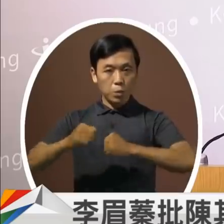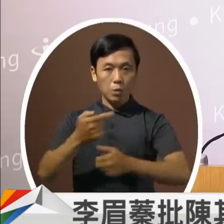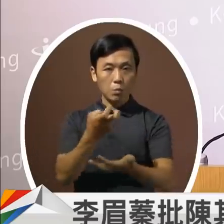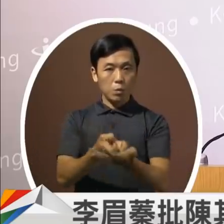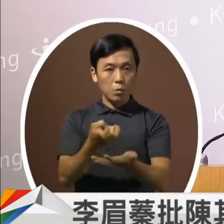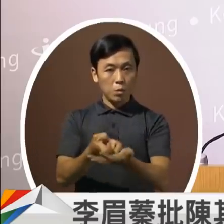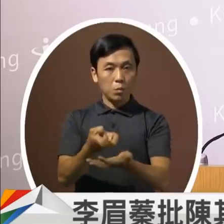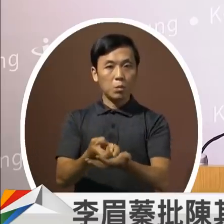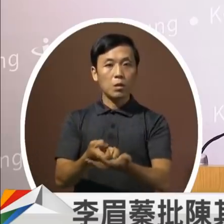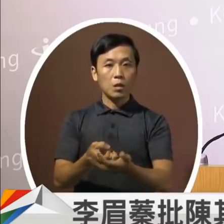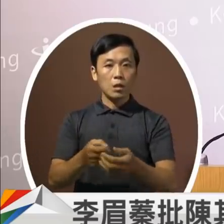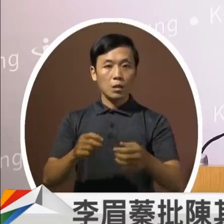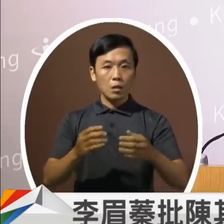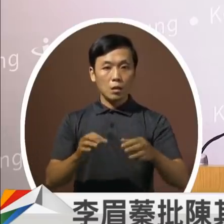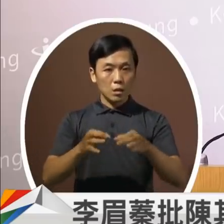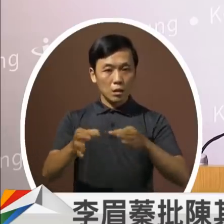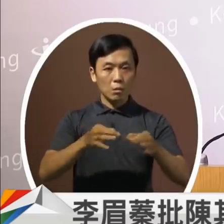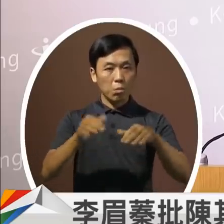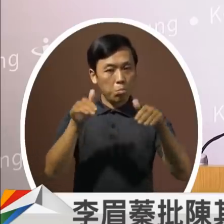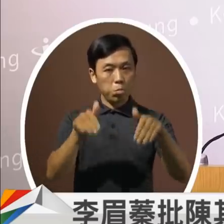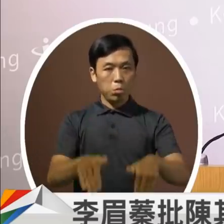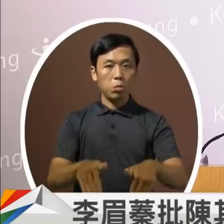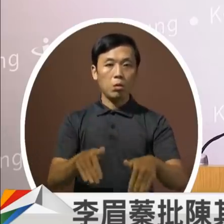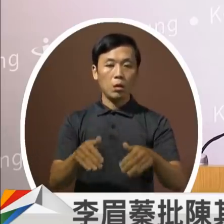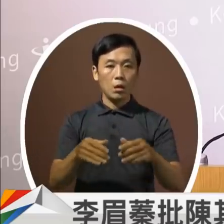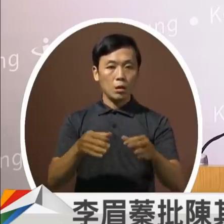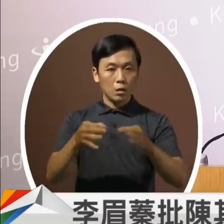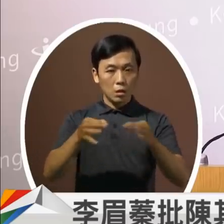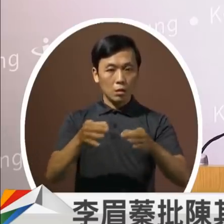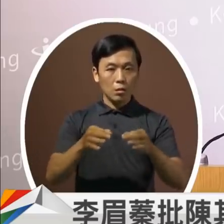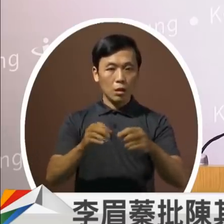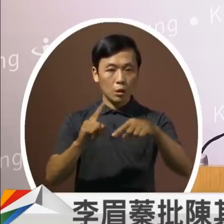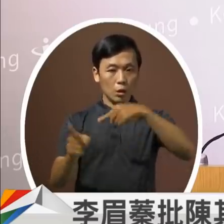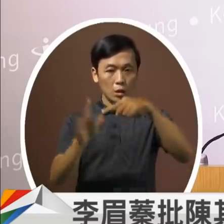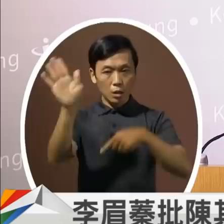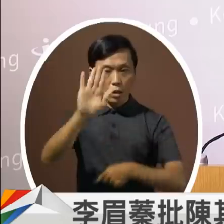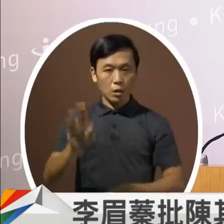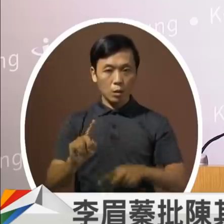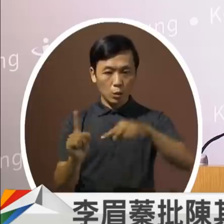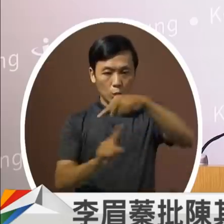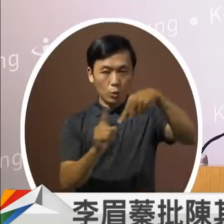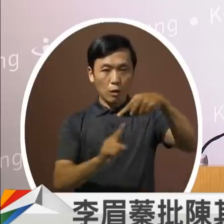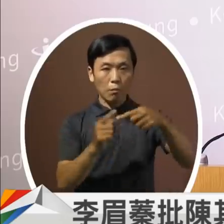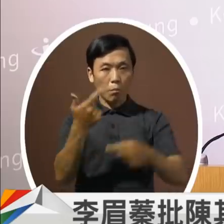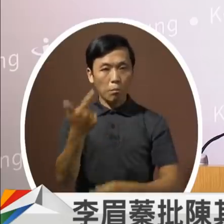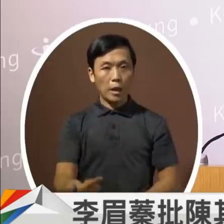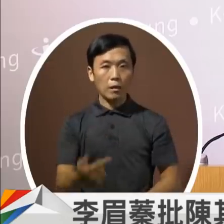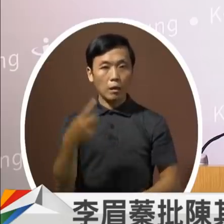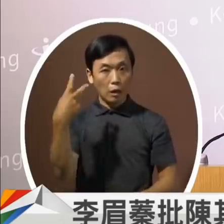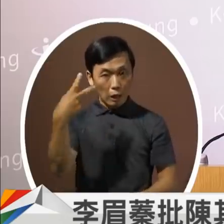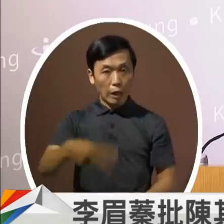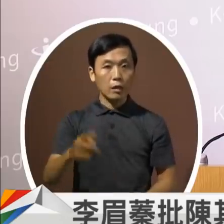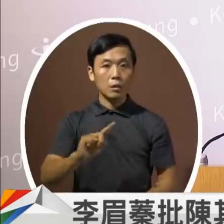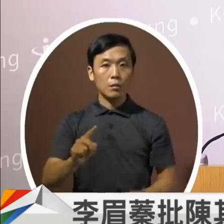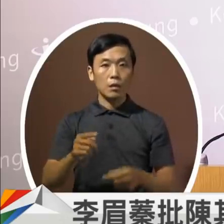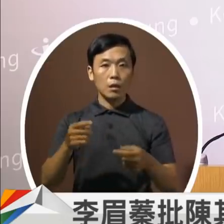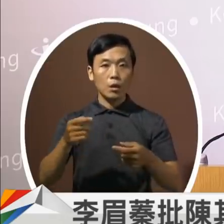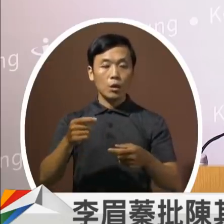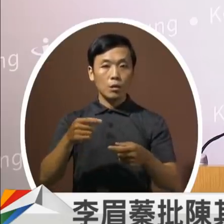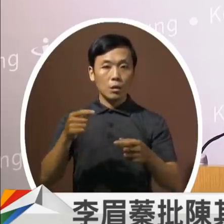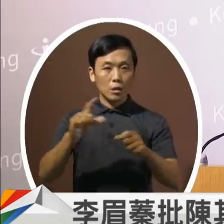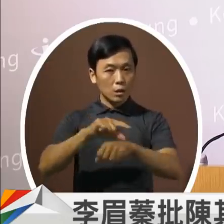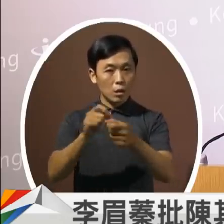业空洞与经济低迷产业结构转型太慢还有长期的重工重化工